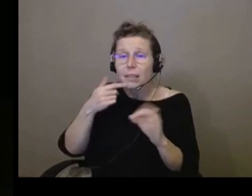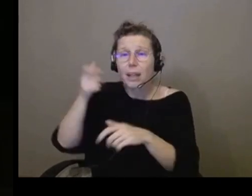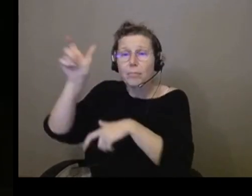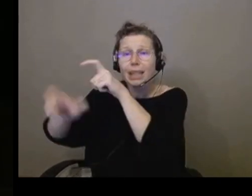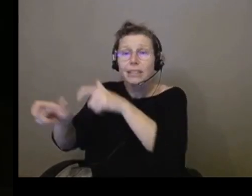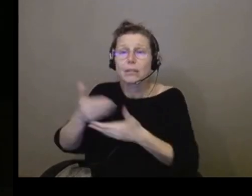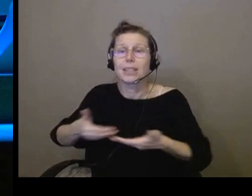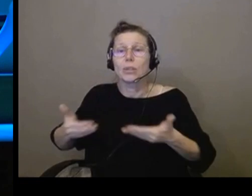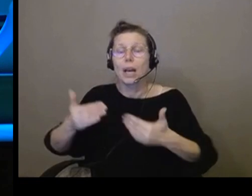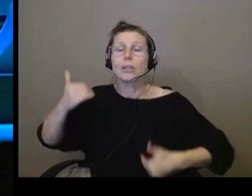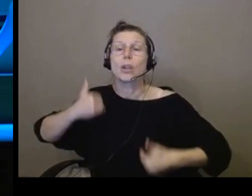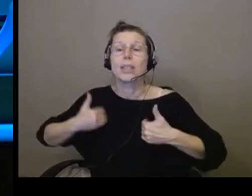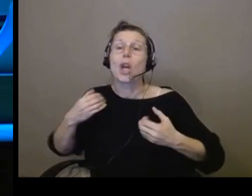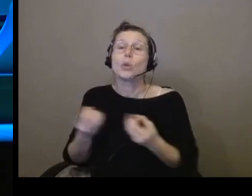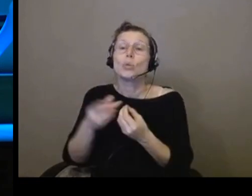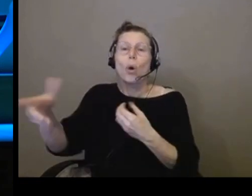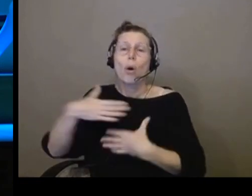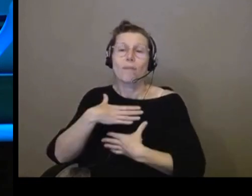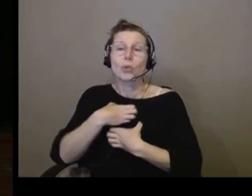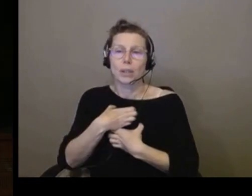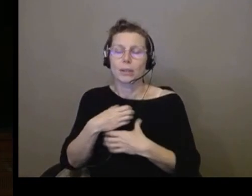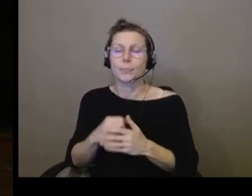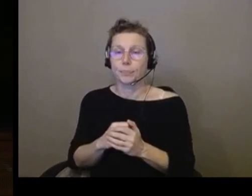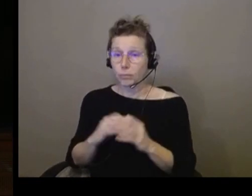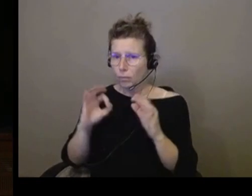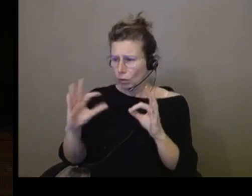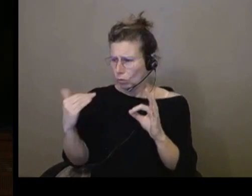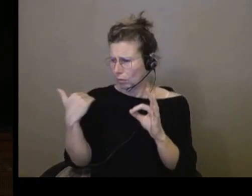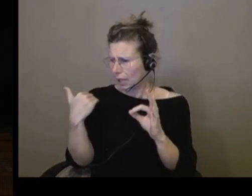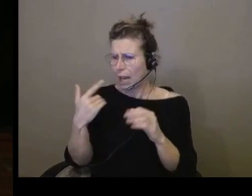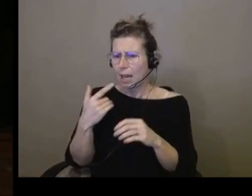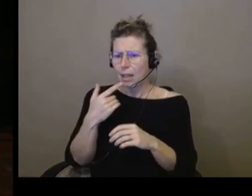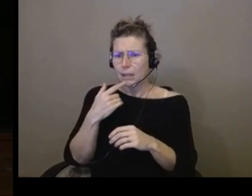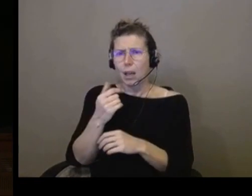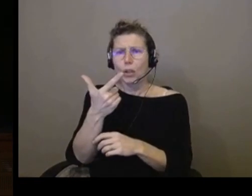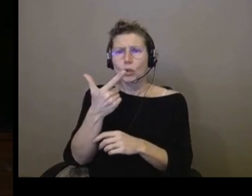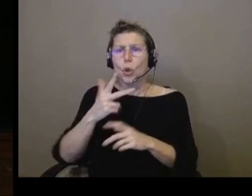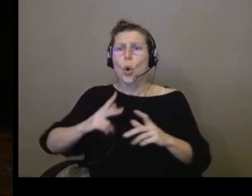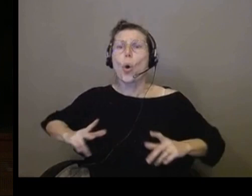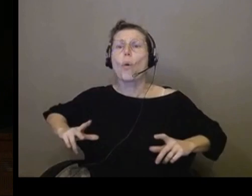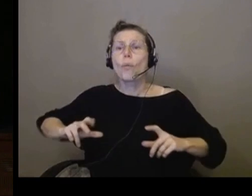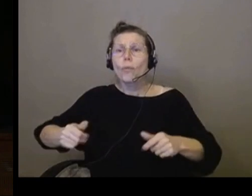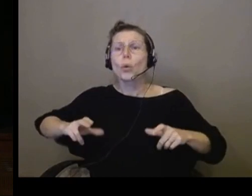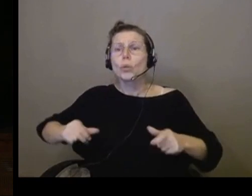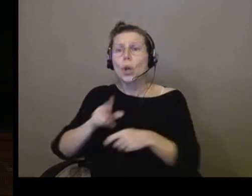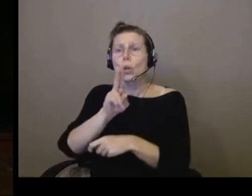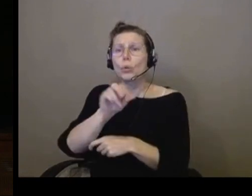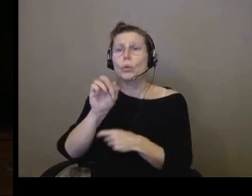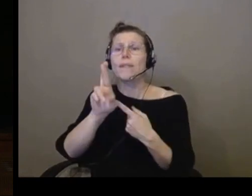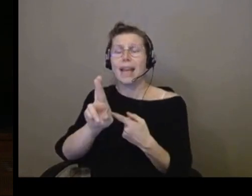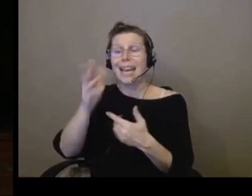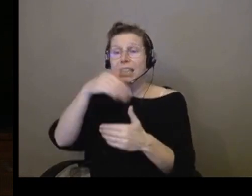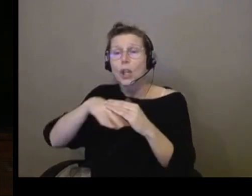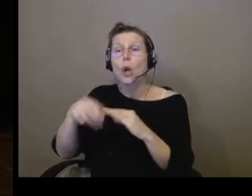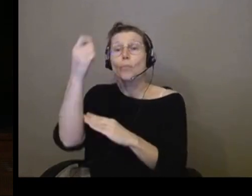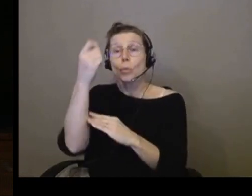handicap qui sont utilisateurs de fauteuils roulants. On deux fauteuils de UFR dans les bus, aussi au travers de ces échanges et de ces enquêtes. En coulisses,